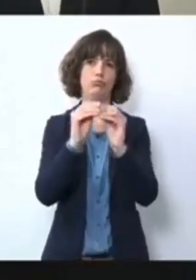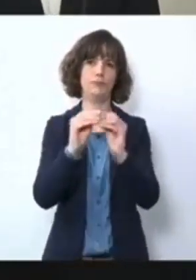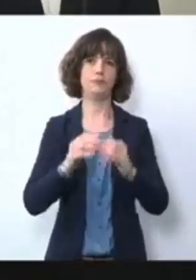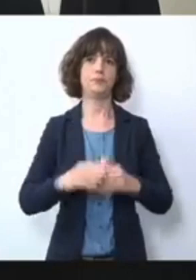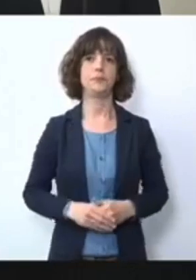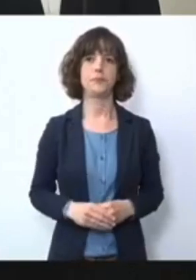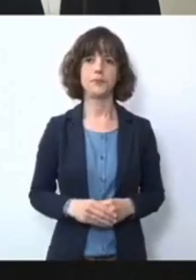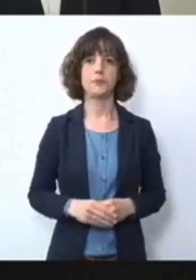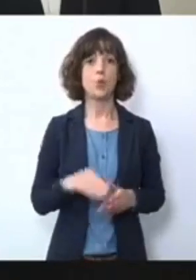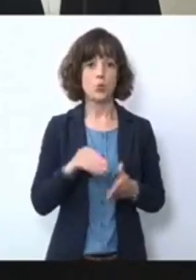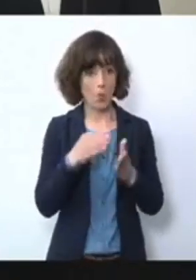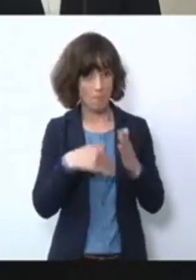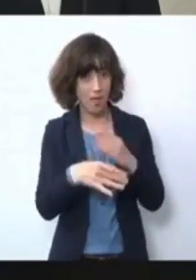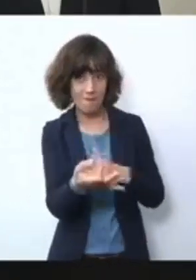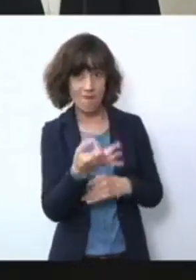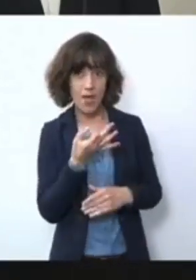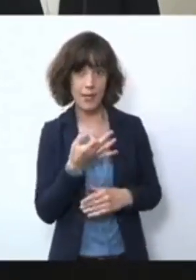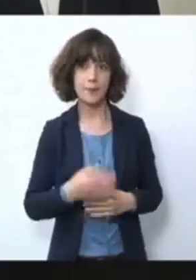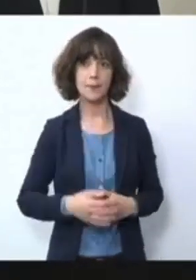Gibt es noch weitere Fragen, liebe Kollegen?